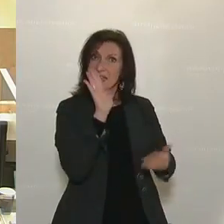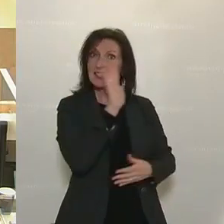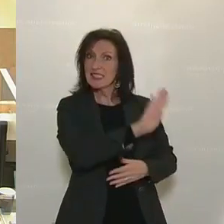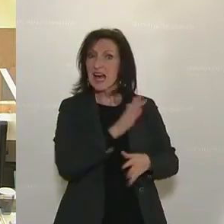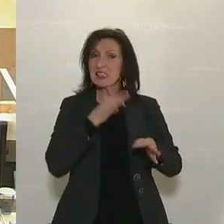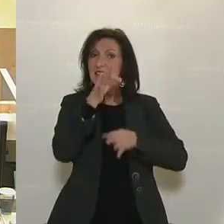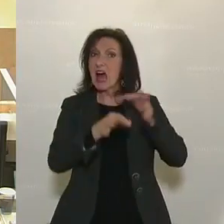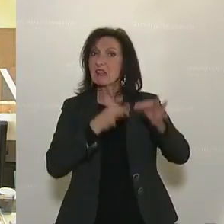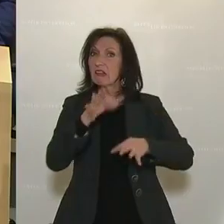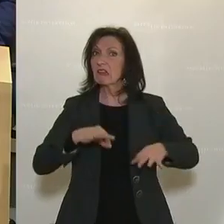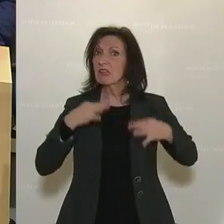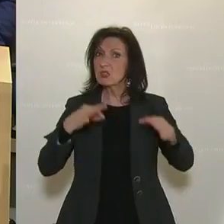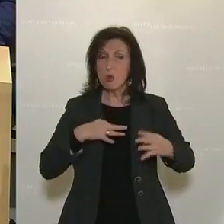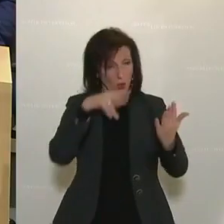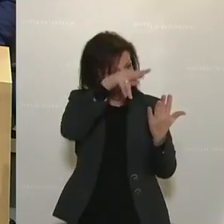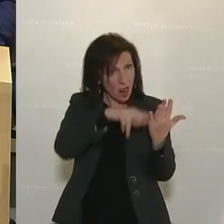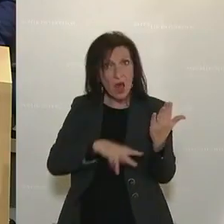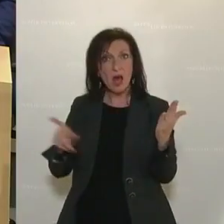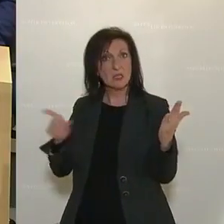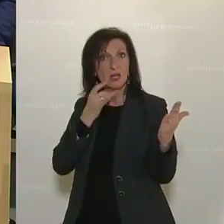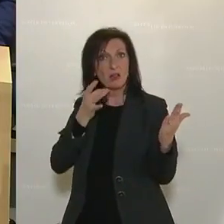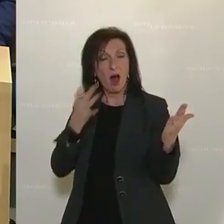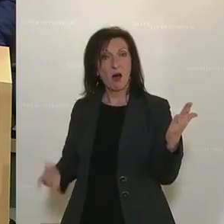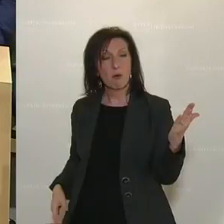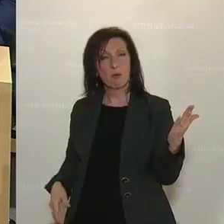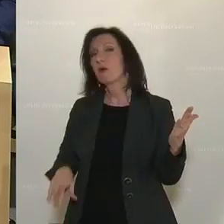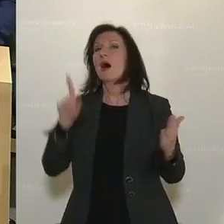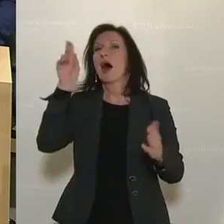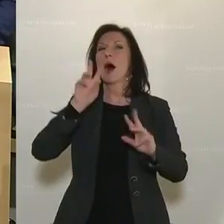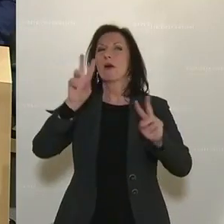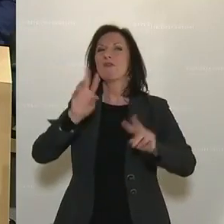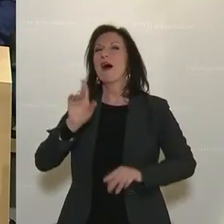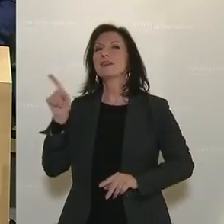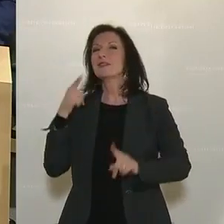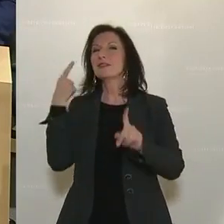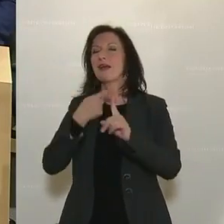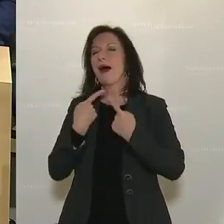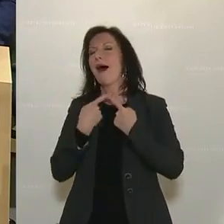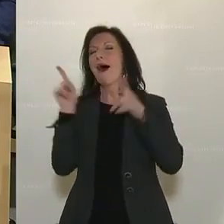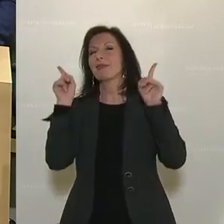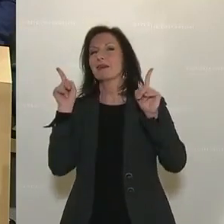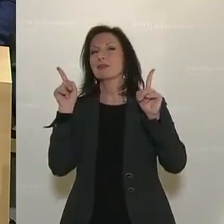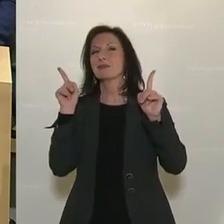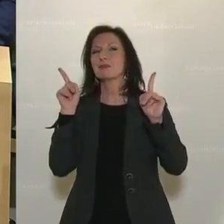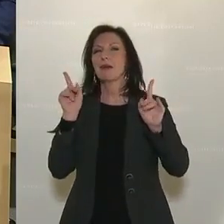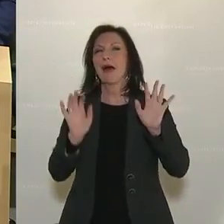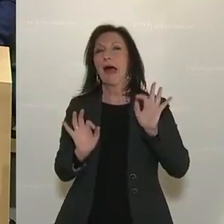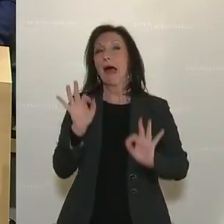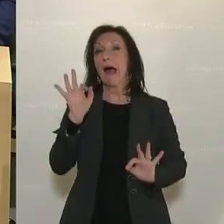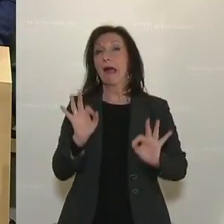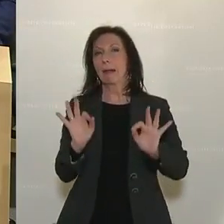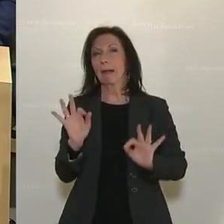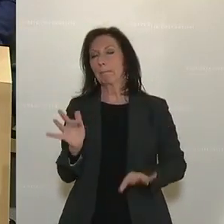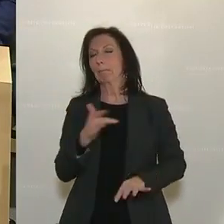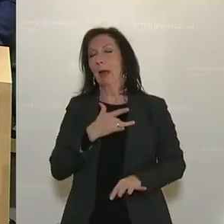dann wissen Sie, was los ist. Nein, es ist etwas ganz anderes, das sie reitet. Es ist gekränkte Eitelkeit, die in der